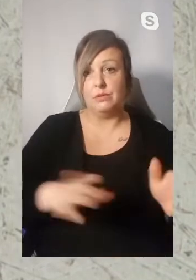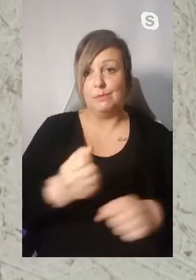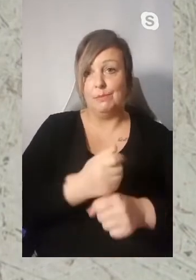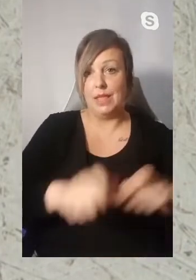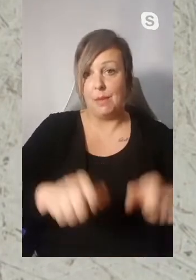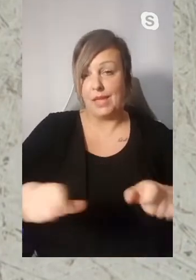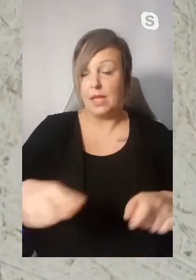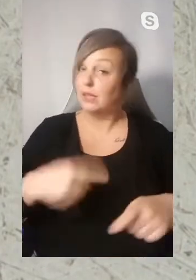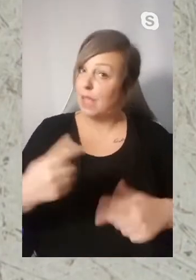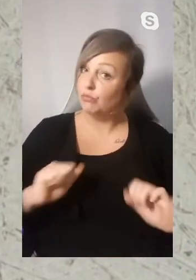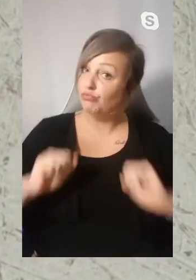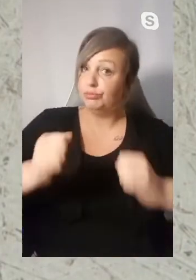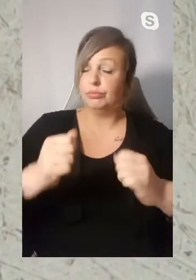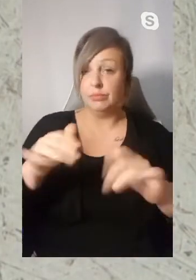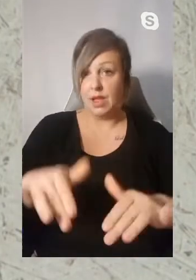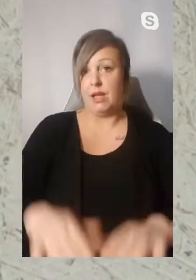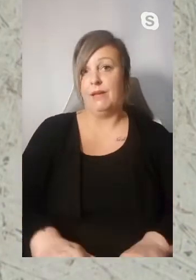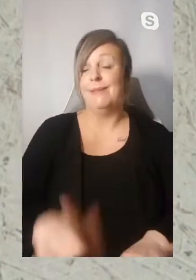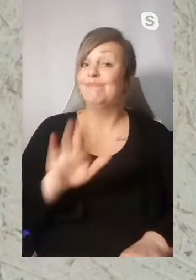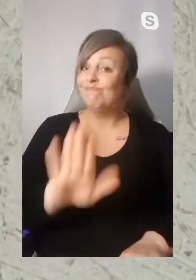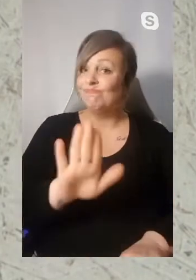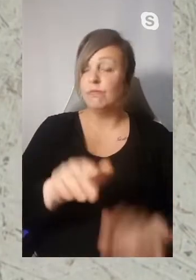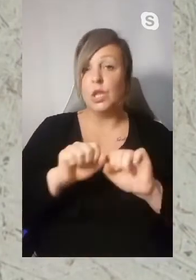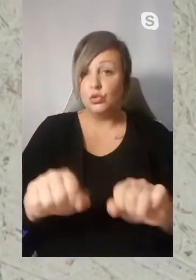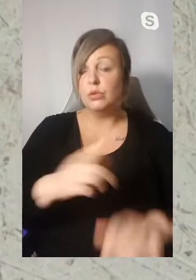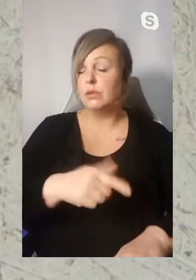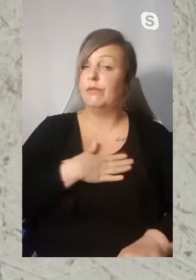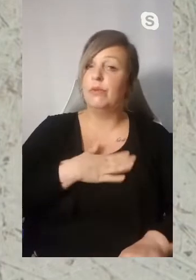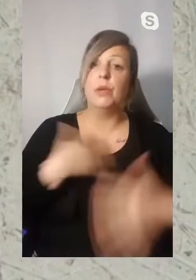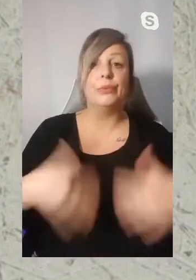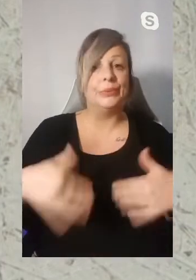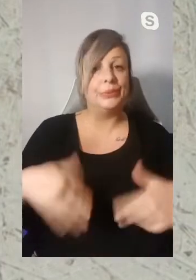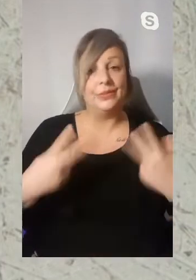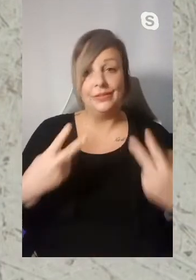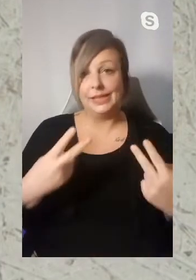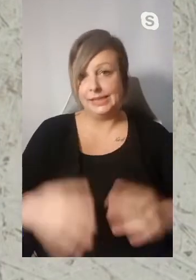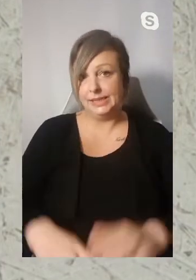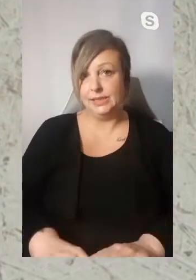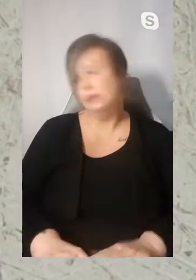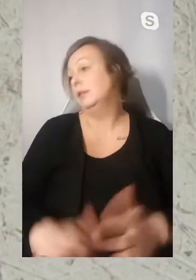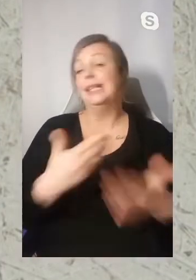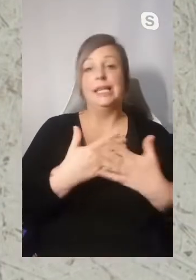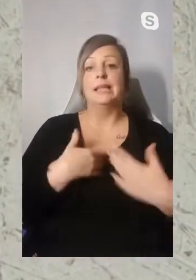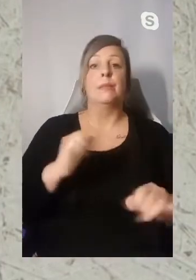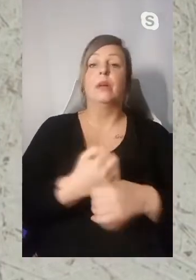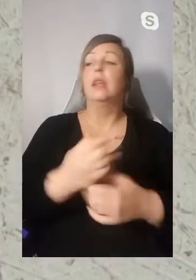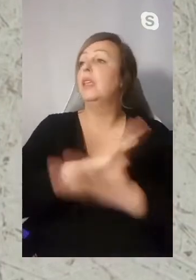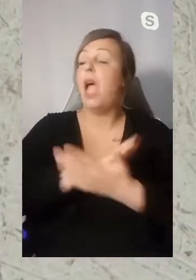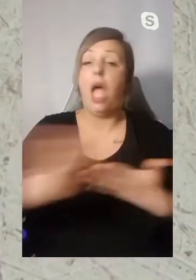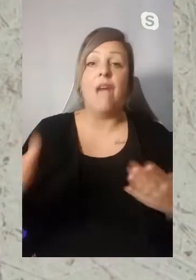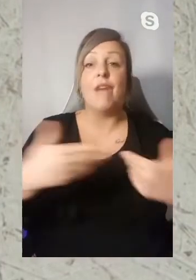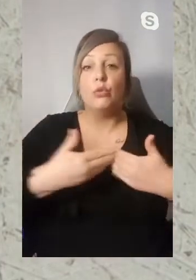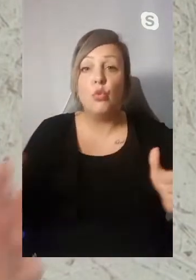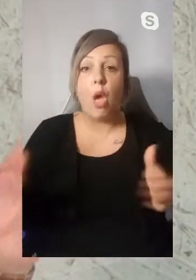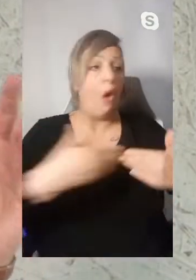Mitarbeitern, engagierten Mitarbeiterinnen und Mitarbeitern. Und deren Schutz liegt mir auch sehr am Herzen. Deswegen können wir jetzt nicht einfach